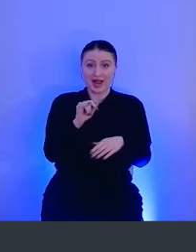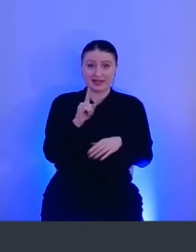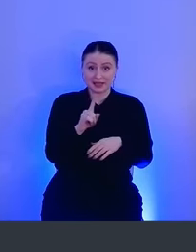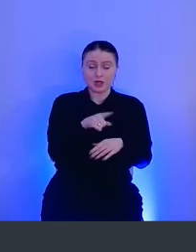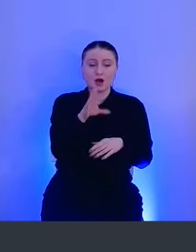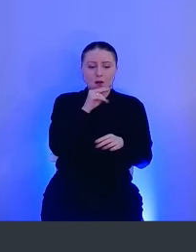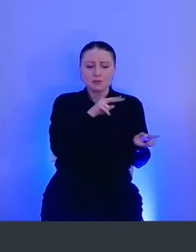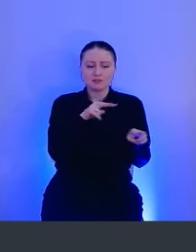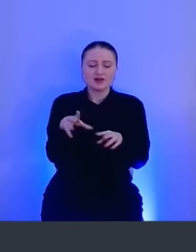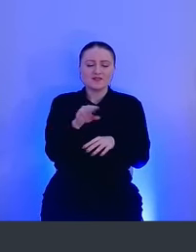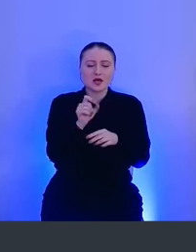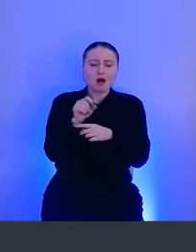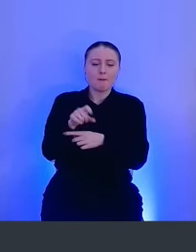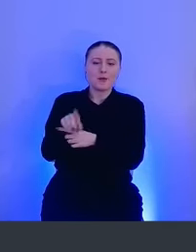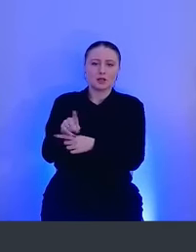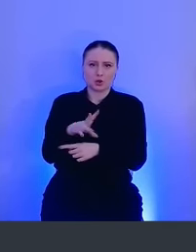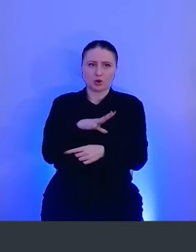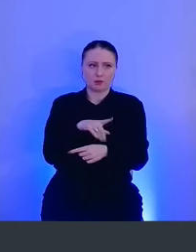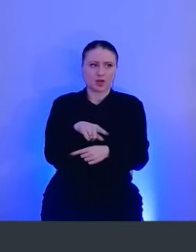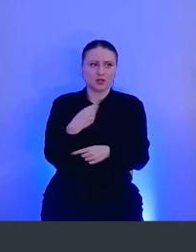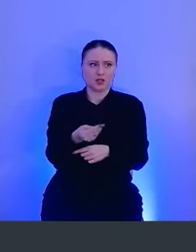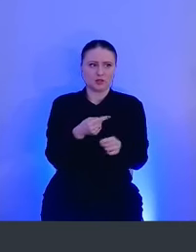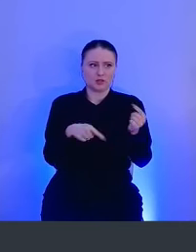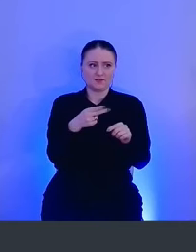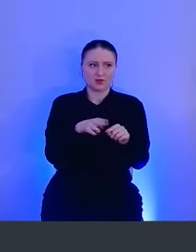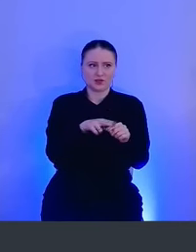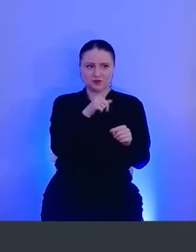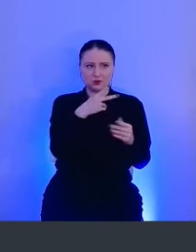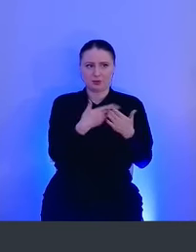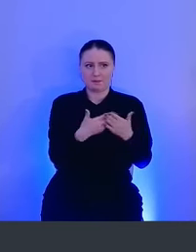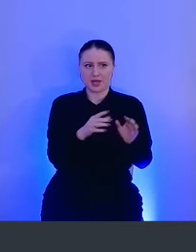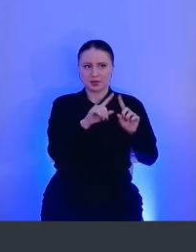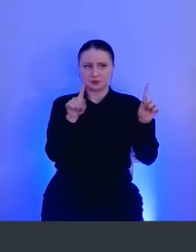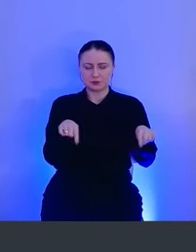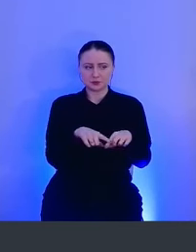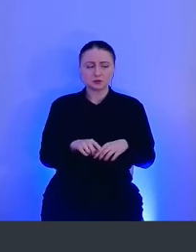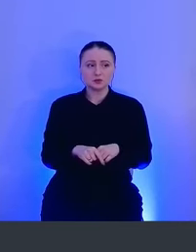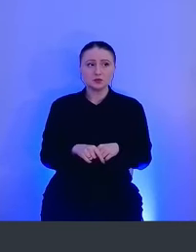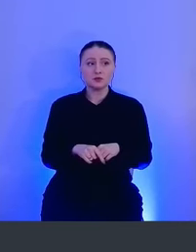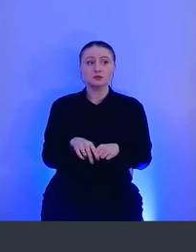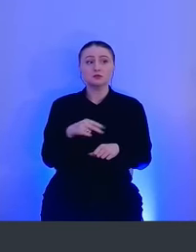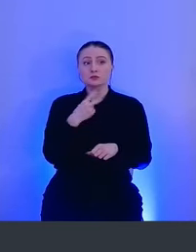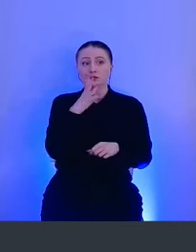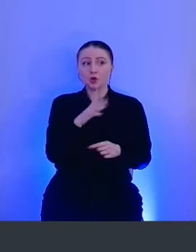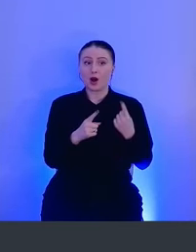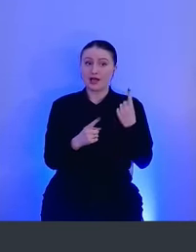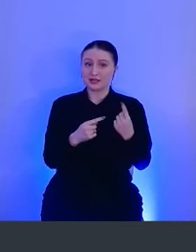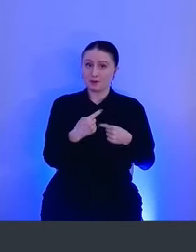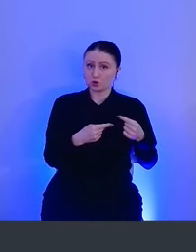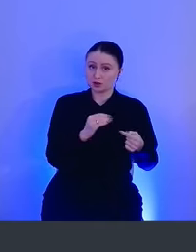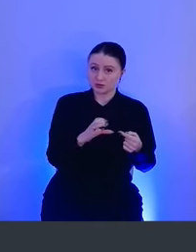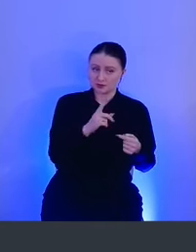команды, которые были запущены в данном пайплайне. На данном примере мы видим только один процесс